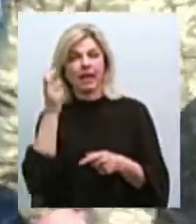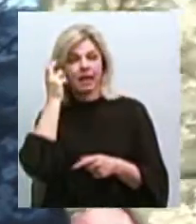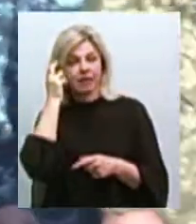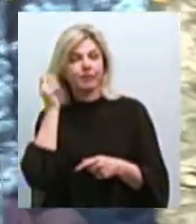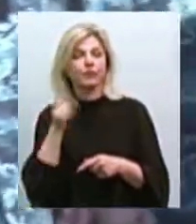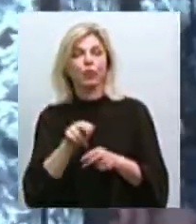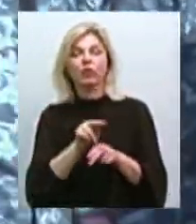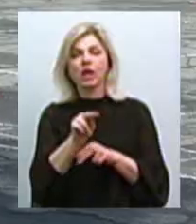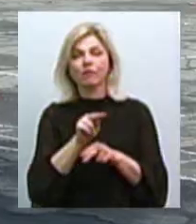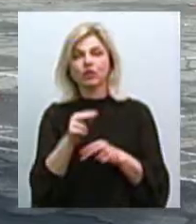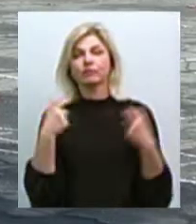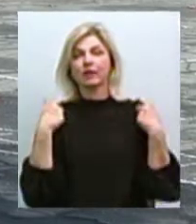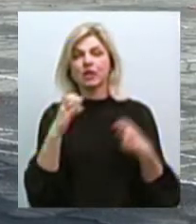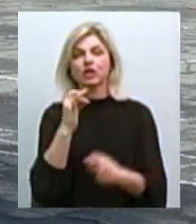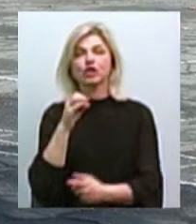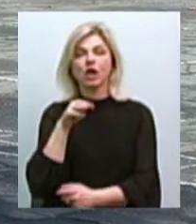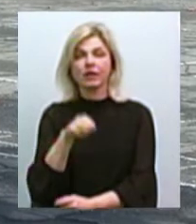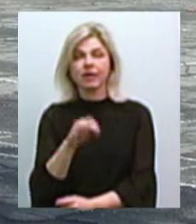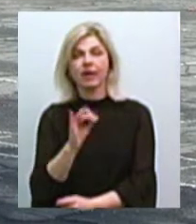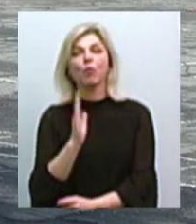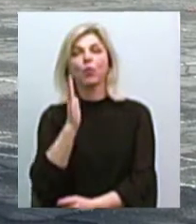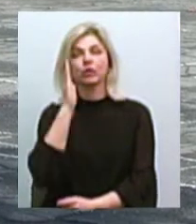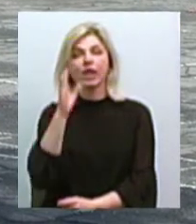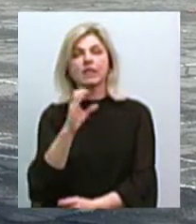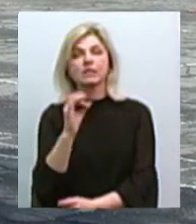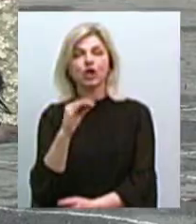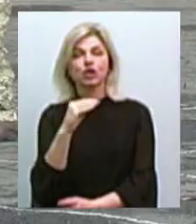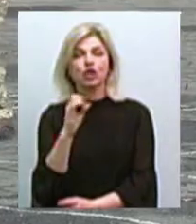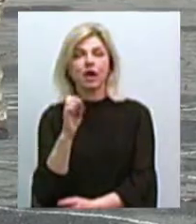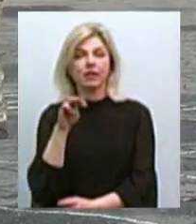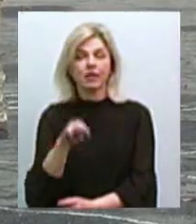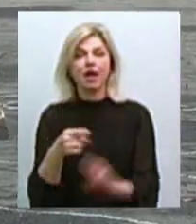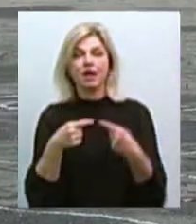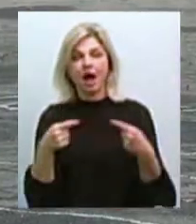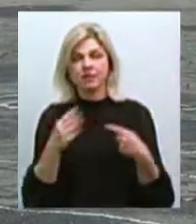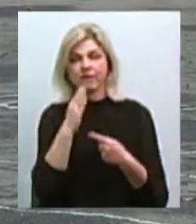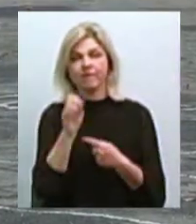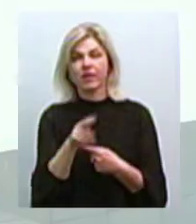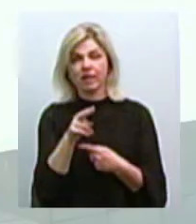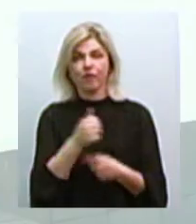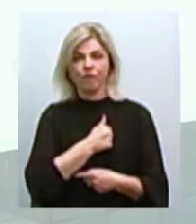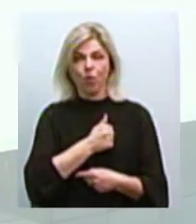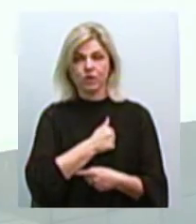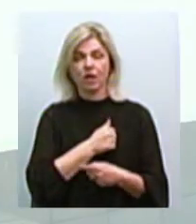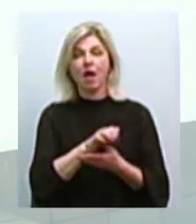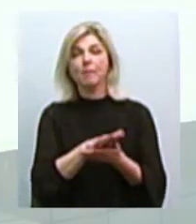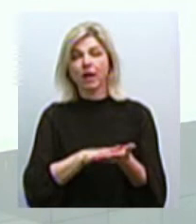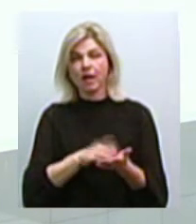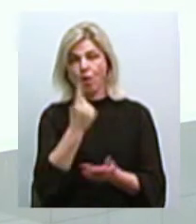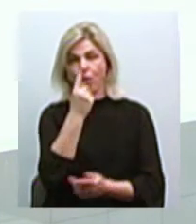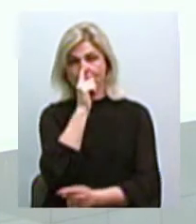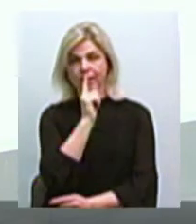особовим складом сержантів та майбутніх сержантів різних родів військ. Триває це місяць. Кожний